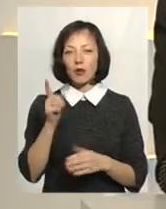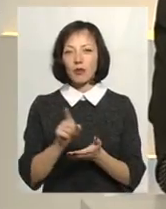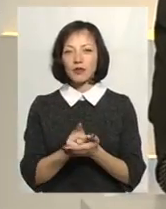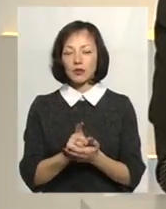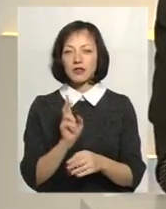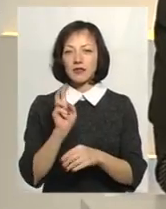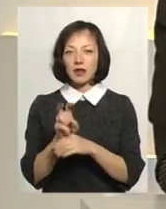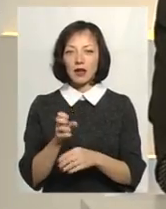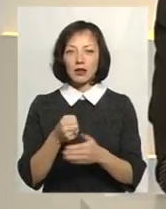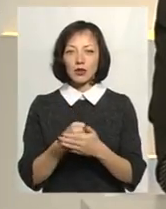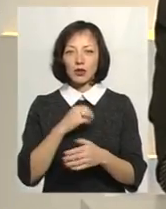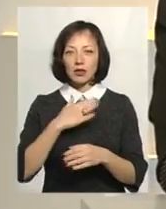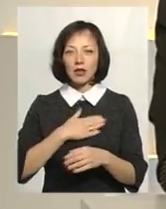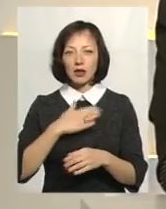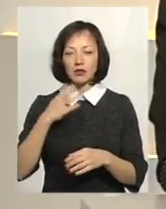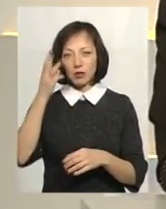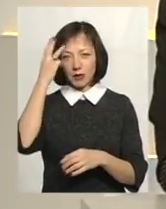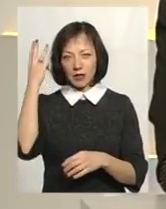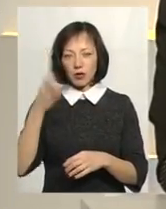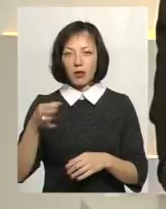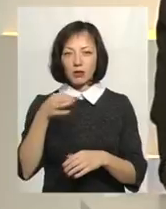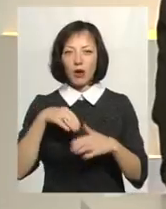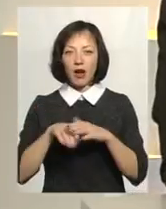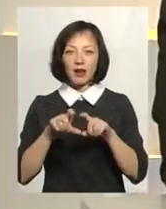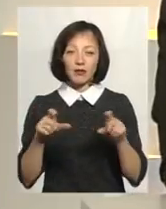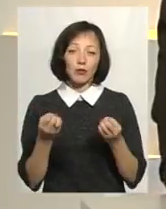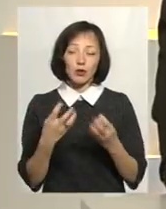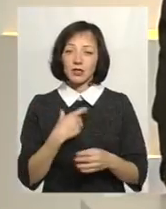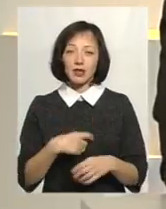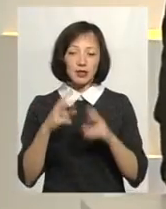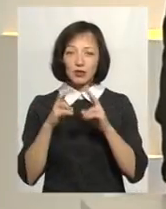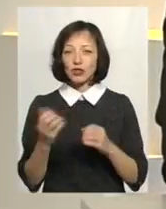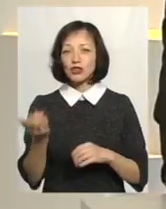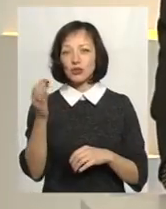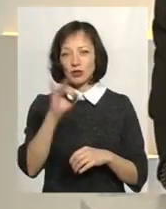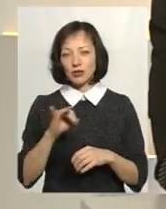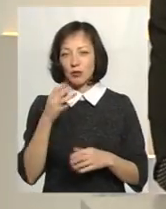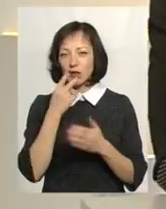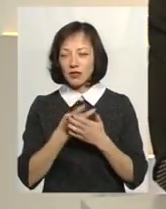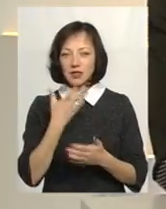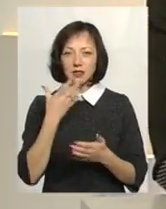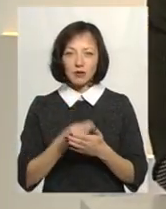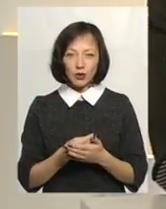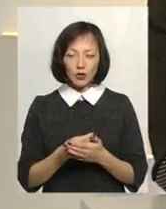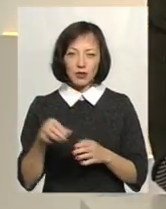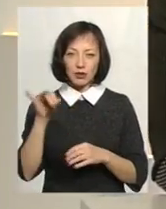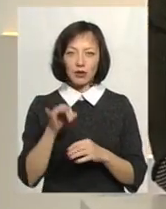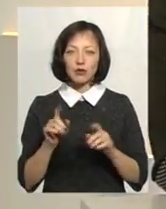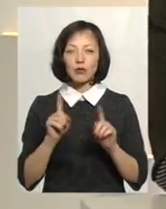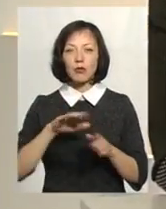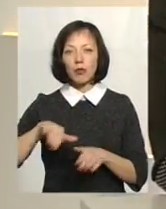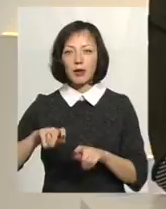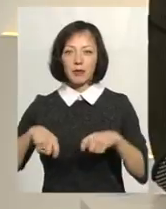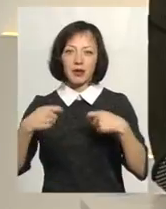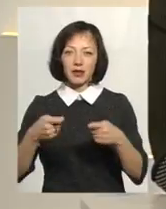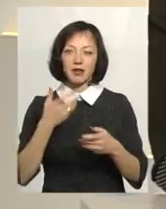'язково завітали до нашого архіву просто для себе. Не досліджувати чиюсь історію, подивитися на свою власну історію, для того, щоб потім